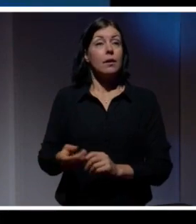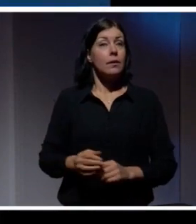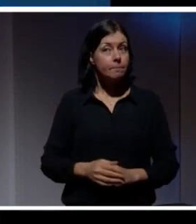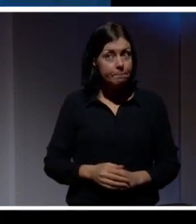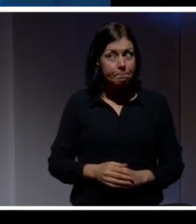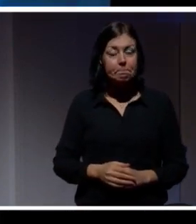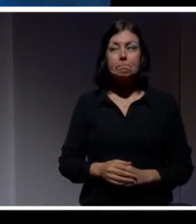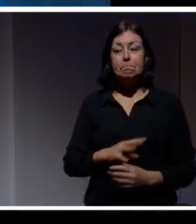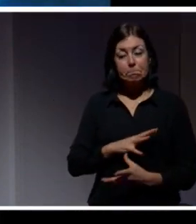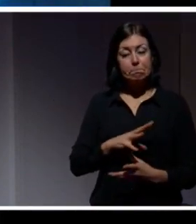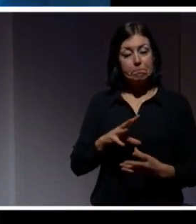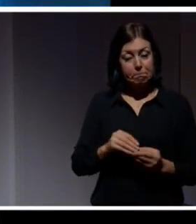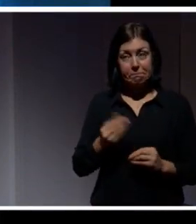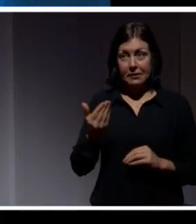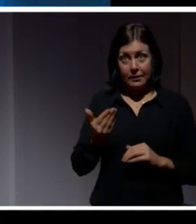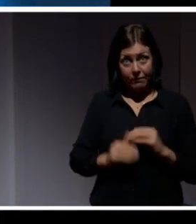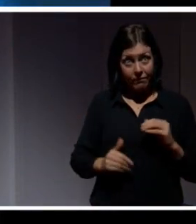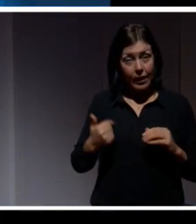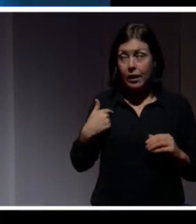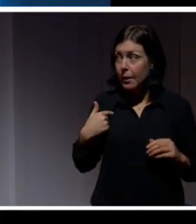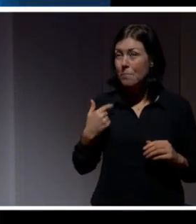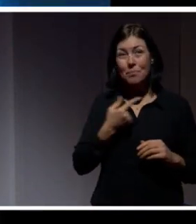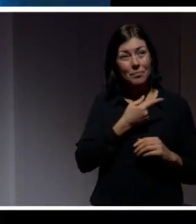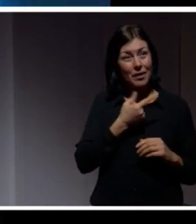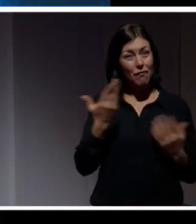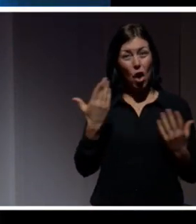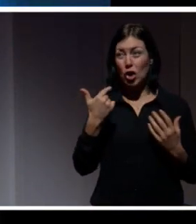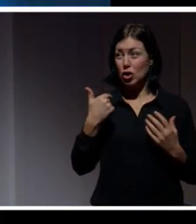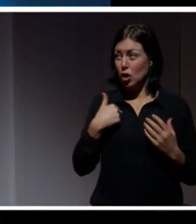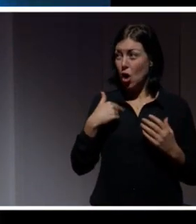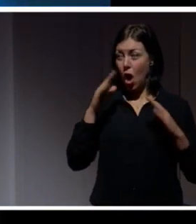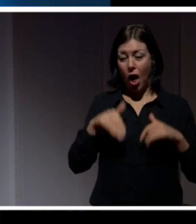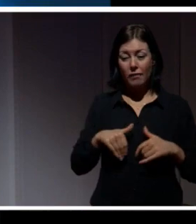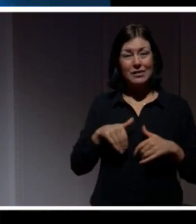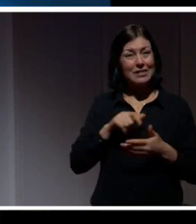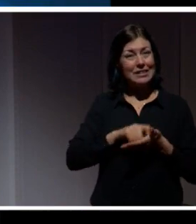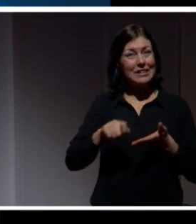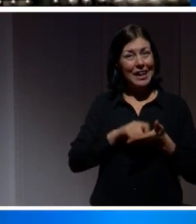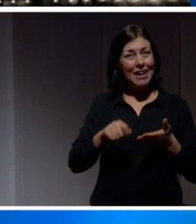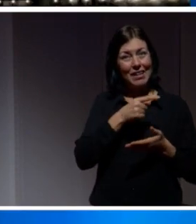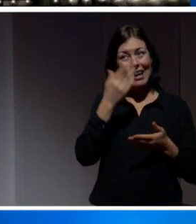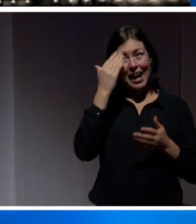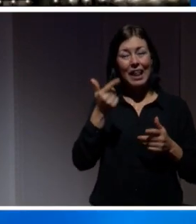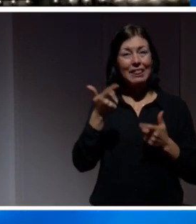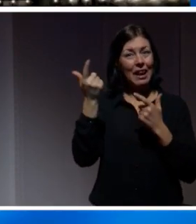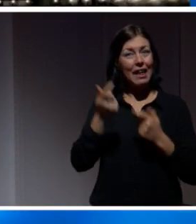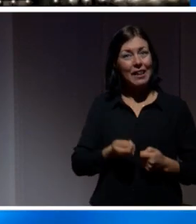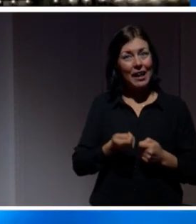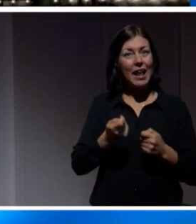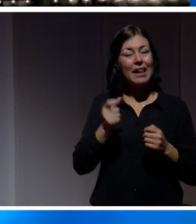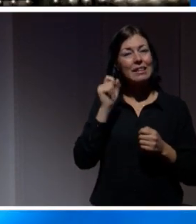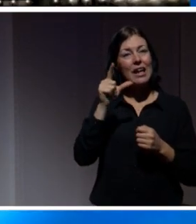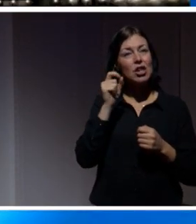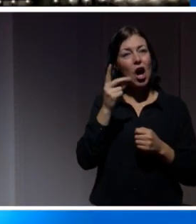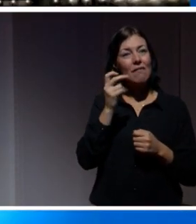Så, det var allt jag hade att säga. Ni kan ta del av det jag har skrivit genom att ladda ner den digitala versionen av boken.